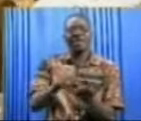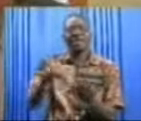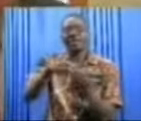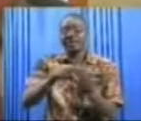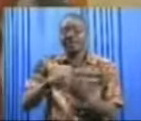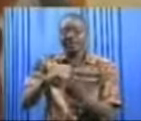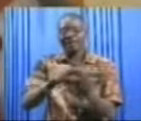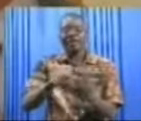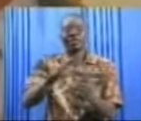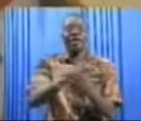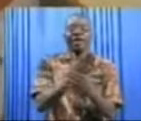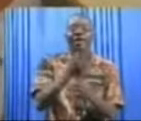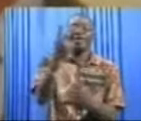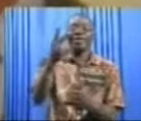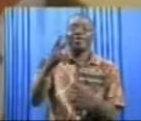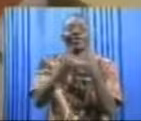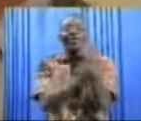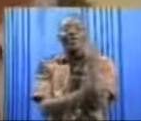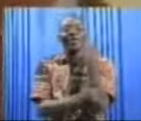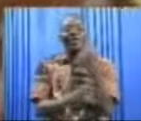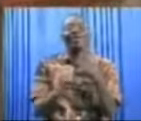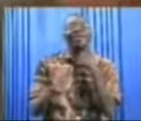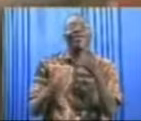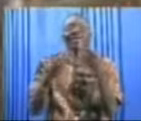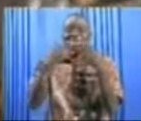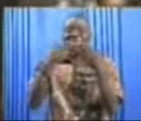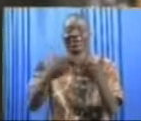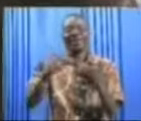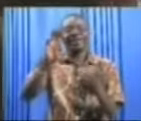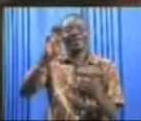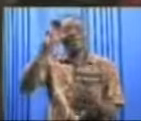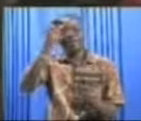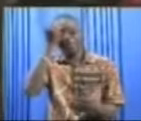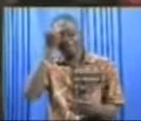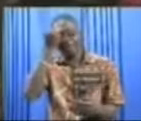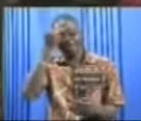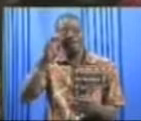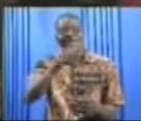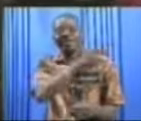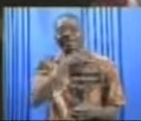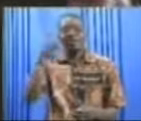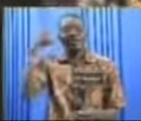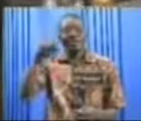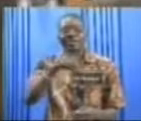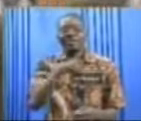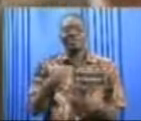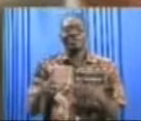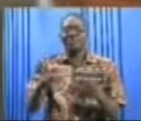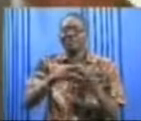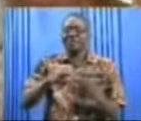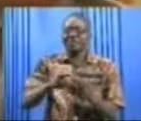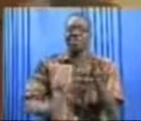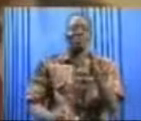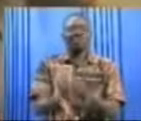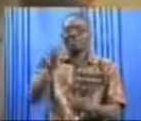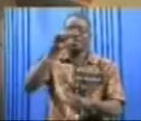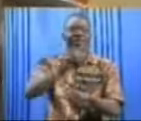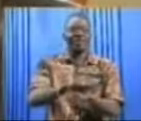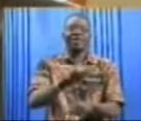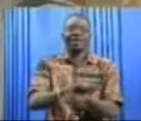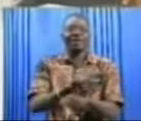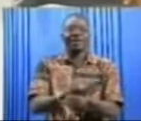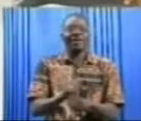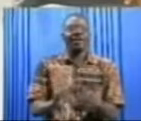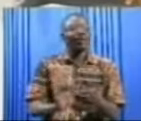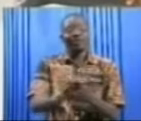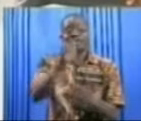nos deux pays. Un grand merci également au ministre d'État avec lequel nous avons entretenu des relations plus que de travail. Et je crois